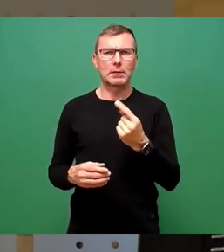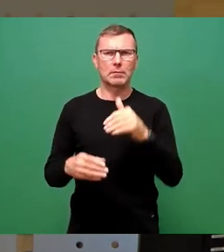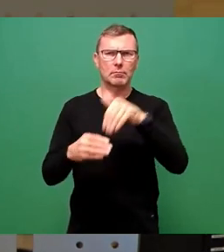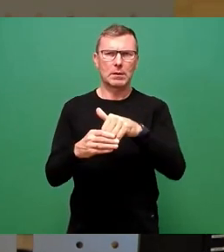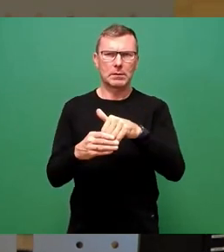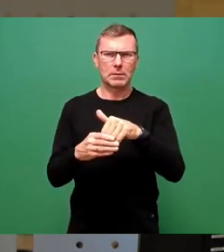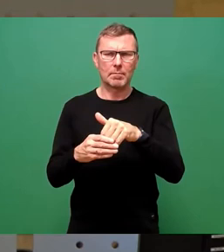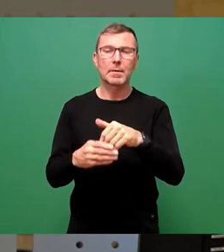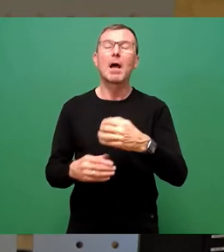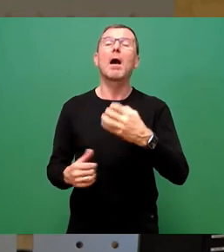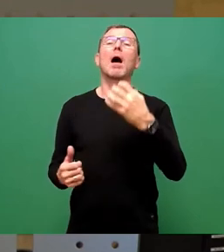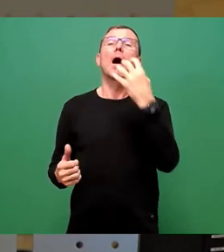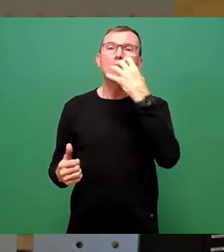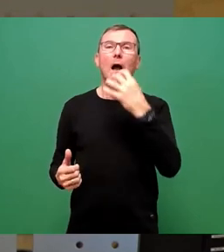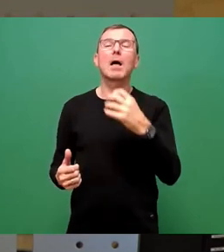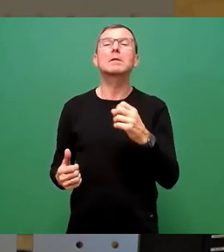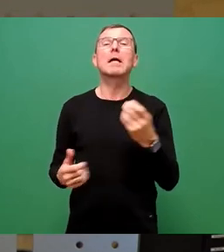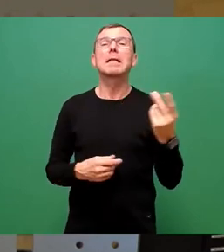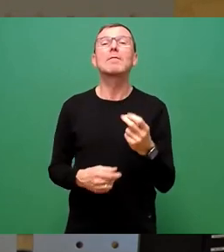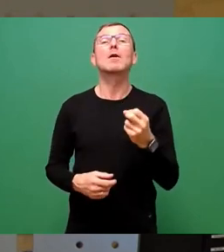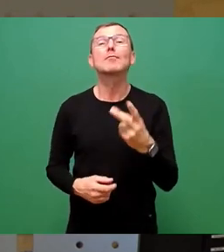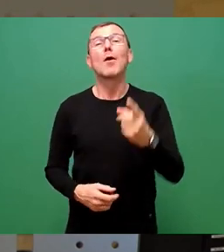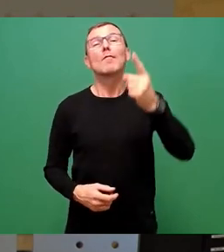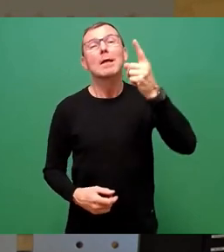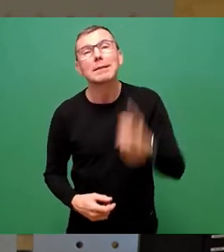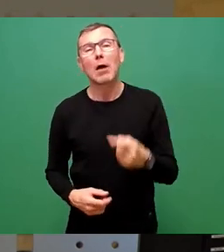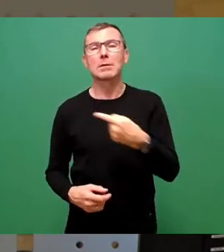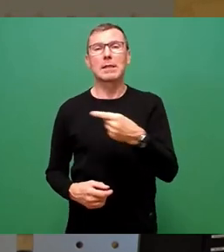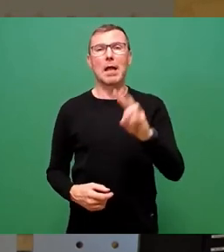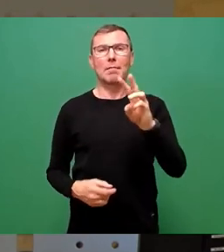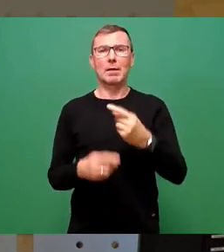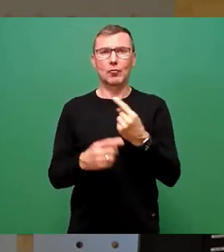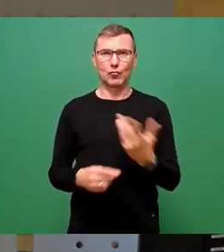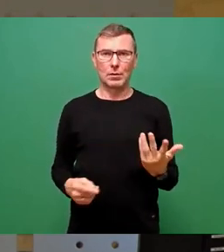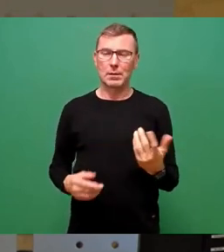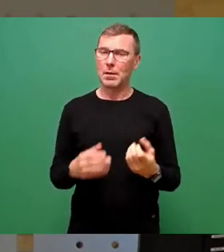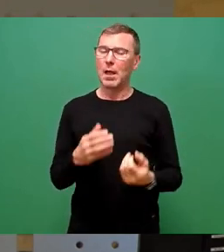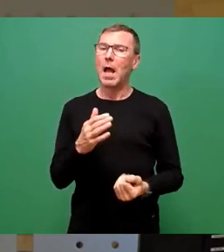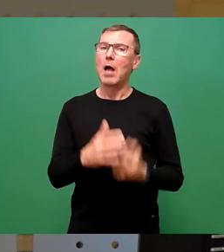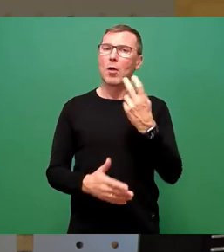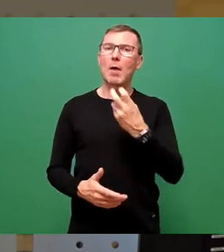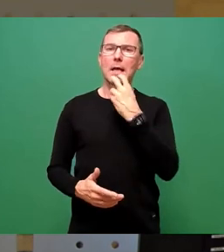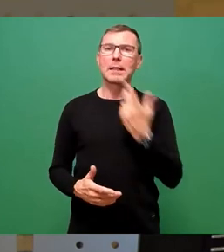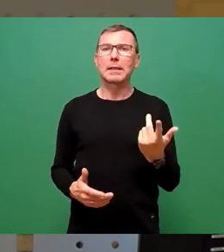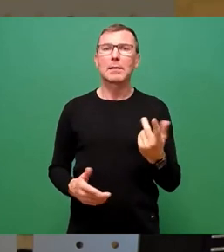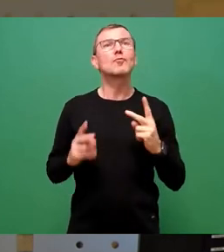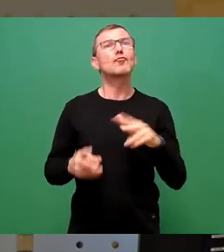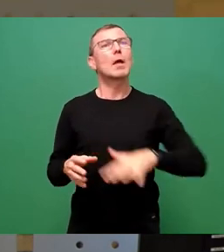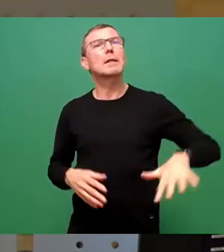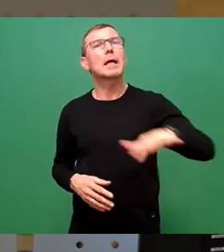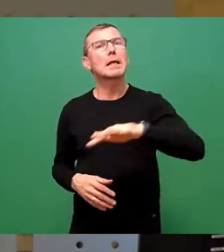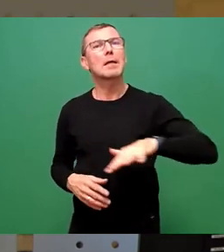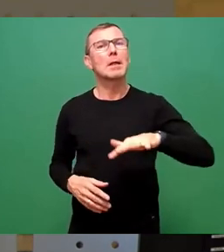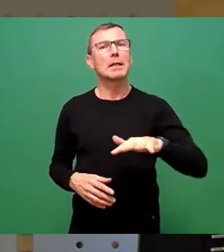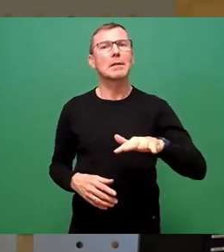Gas liefert 12.000 Gigawattstunden. Also die Erneuerbaren tragen im Moment im Stadtgebiet wohlgemerkt